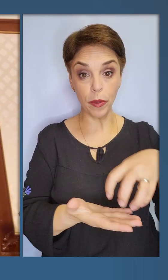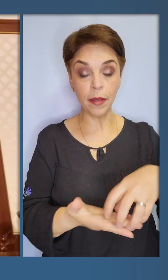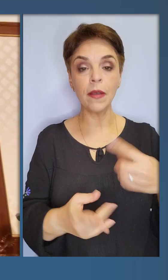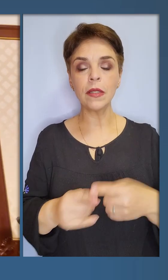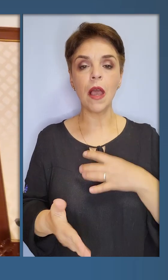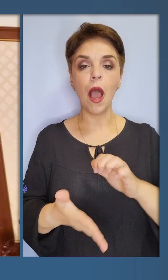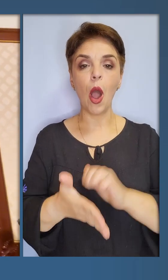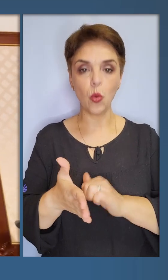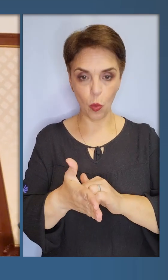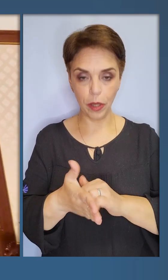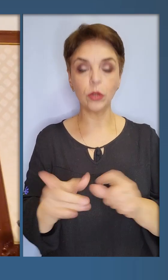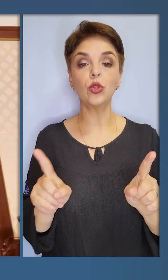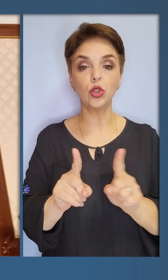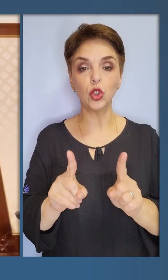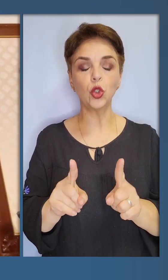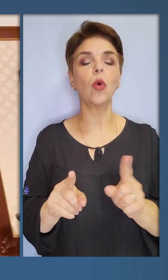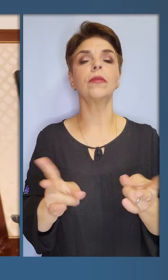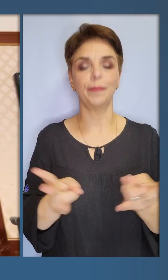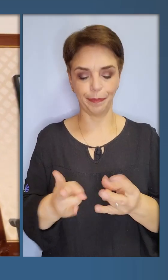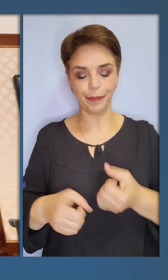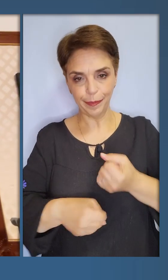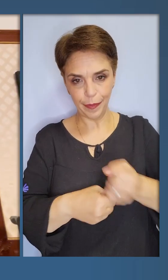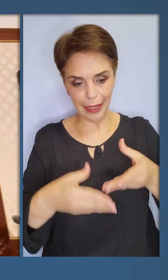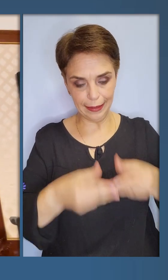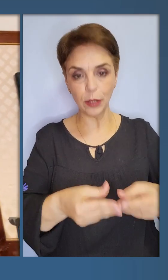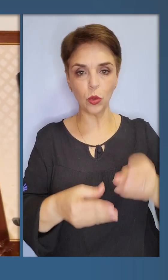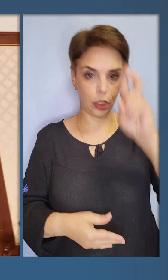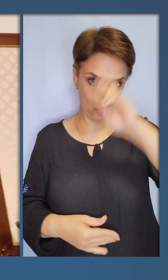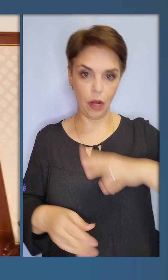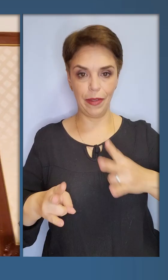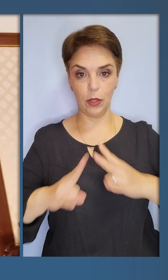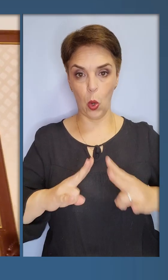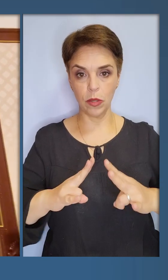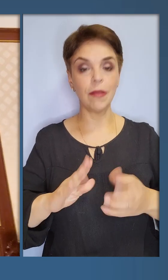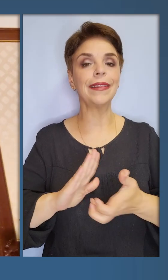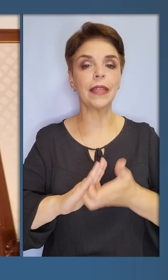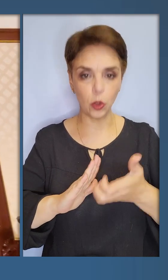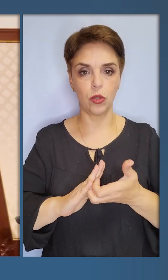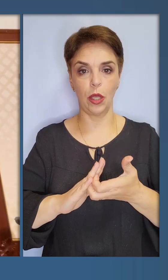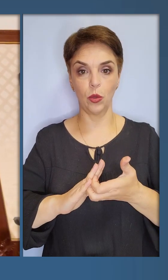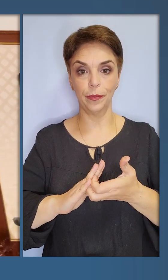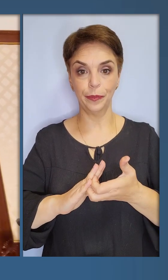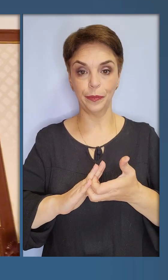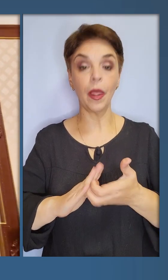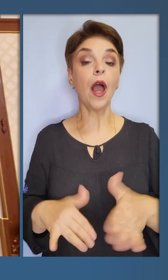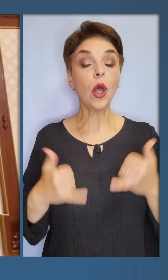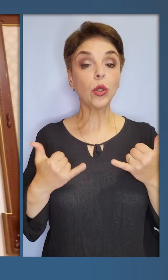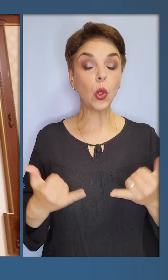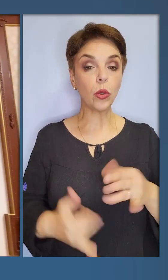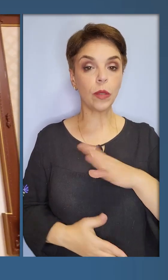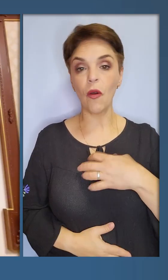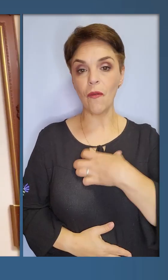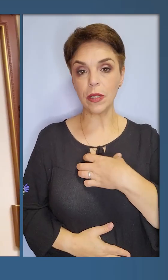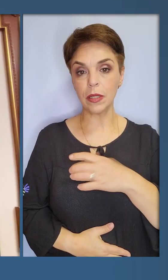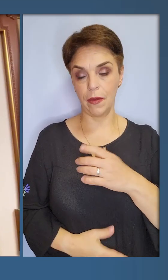'єктів – це аргументи, що тиску на державу-терористу недостатньо. І сьогодні